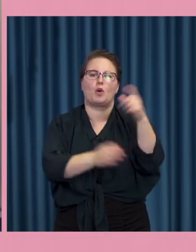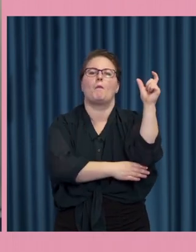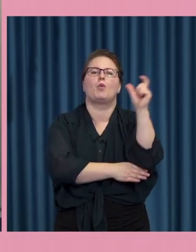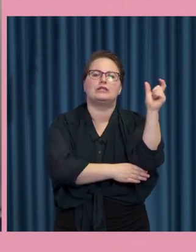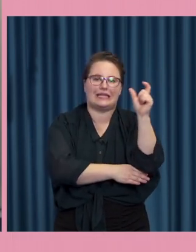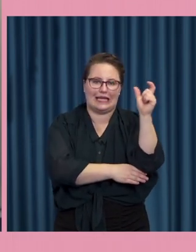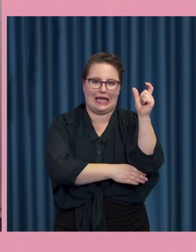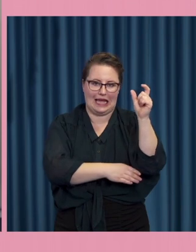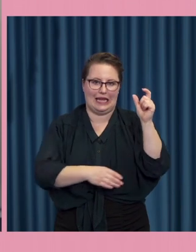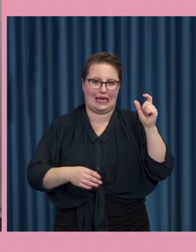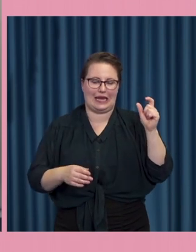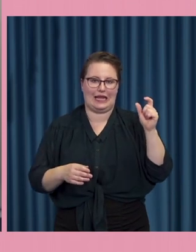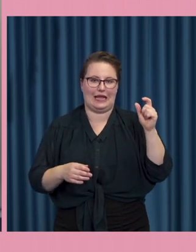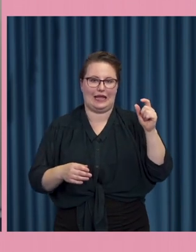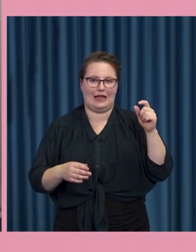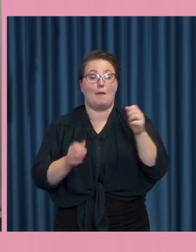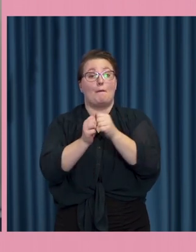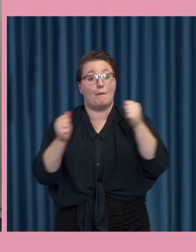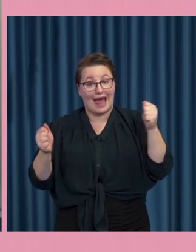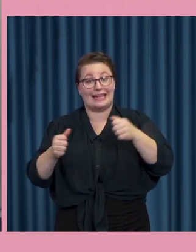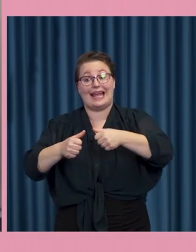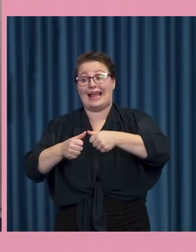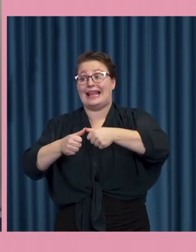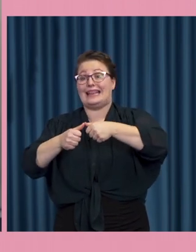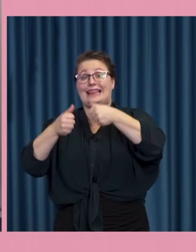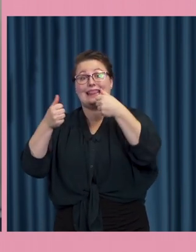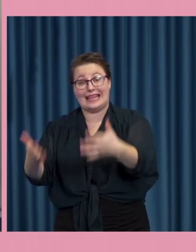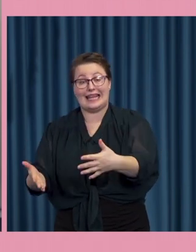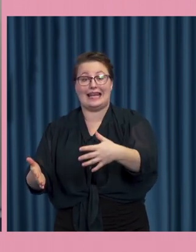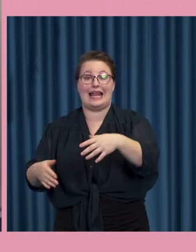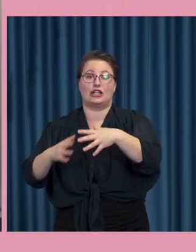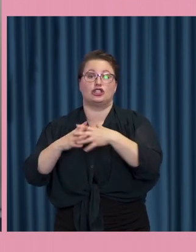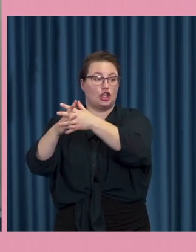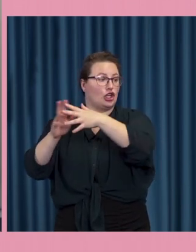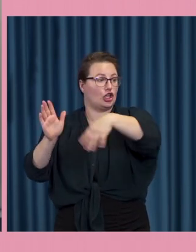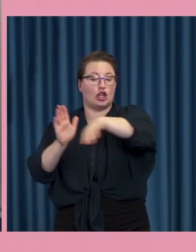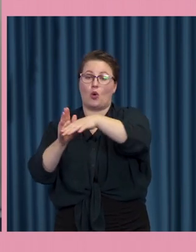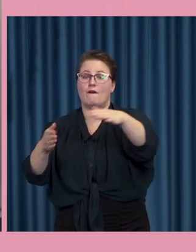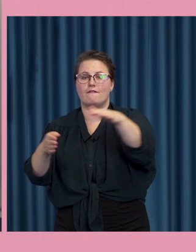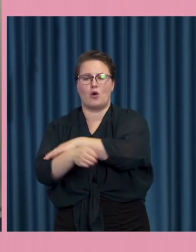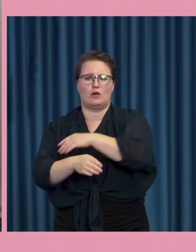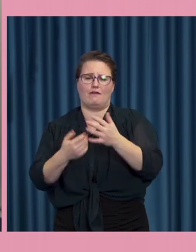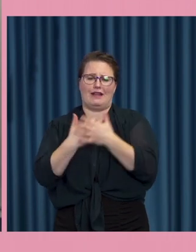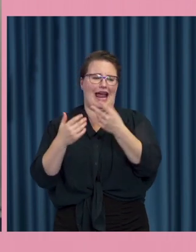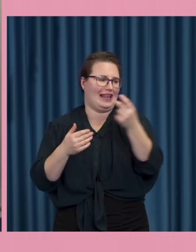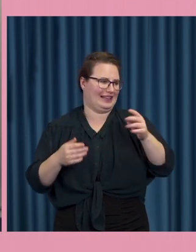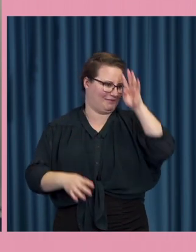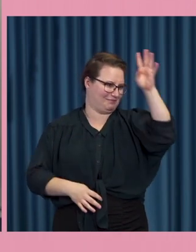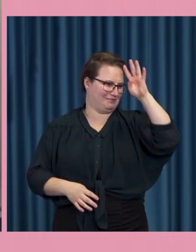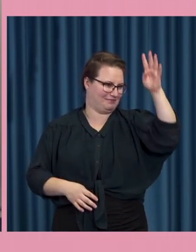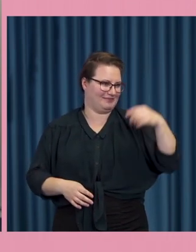men däremot tillät man kyrklockor fullt ut och det var en hel del andra saker som var rena på hit som spriddes.